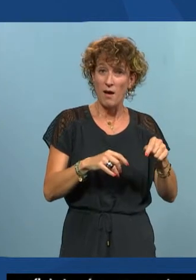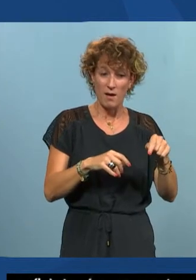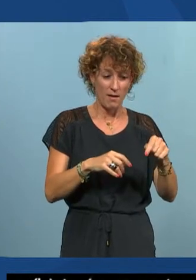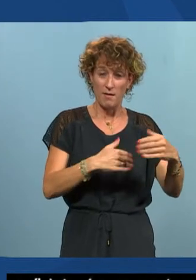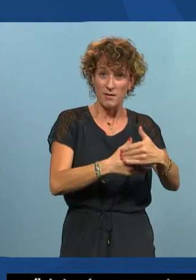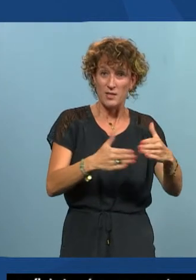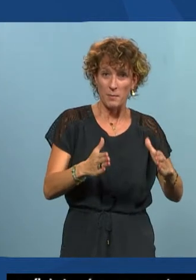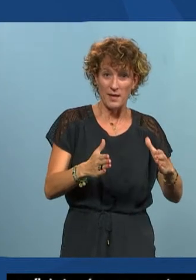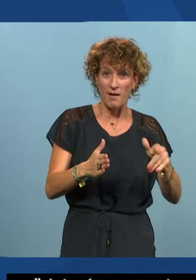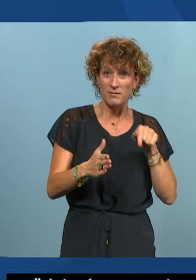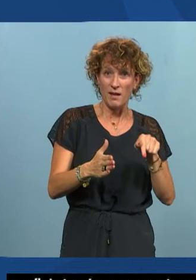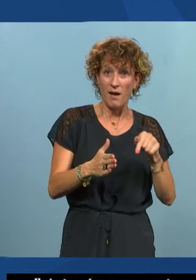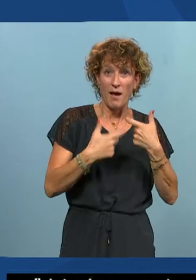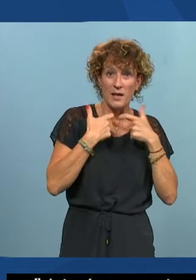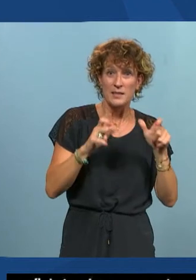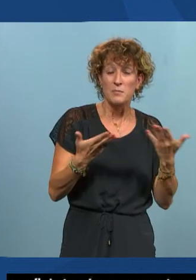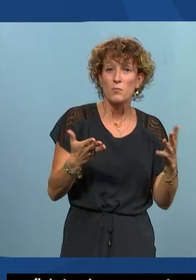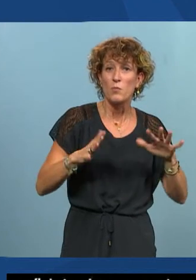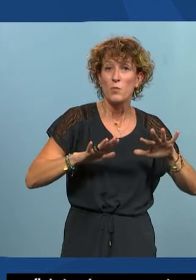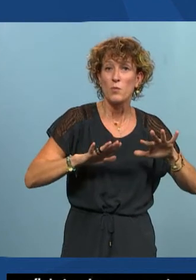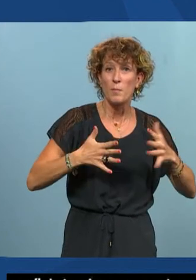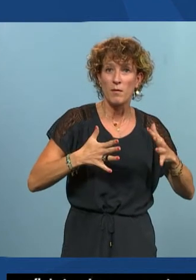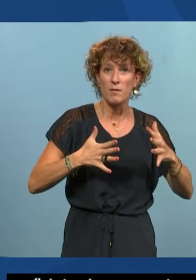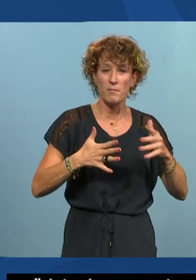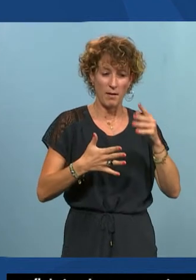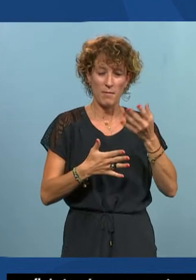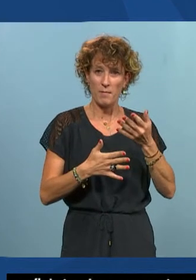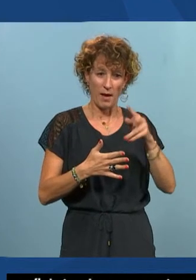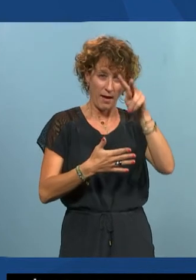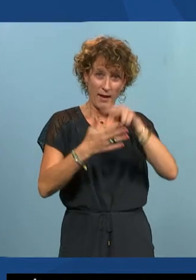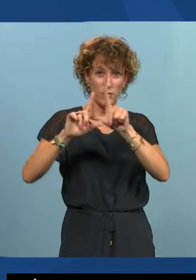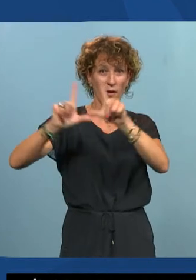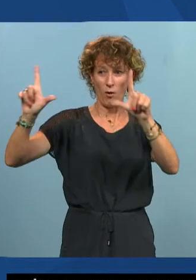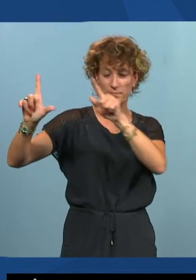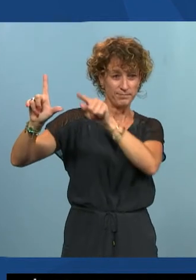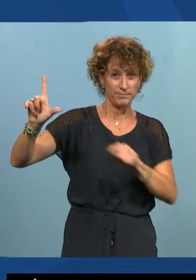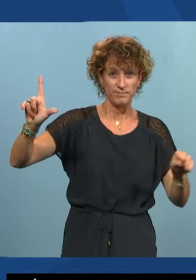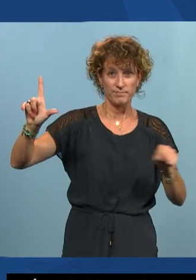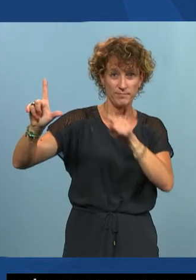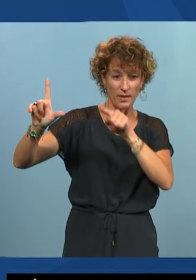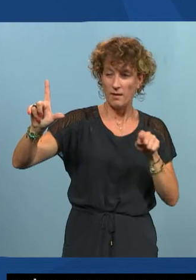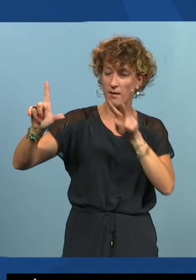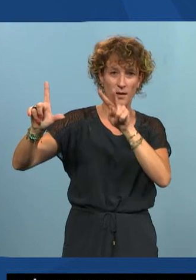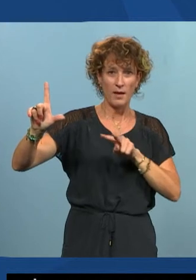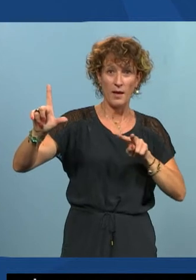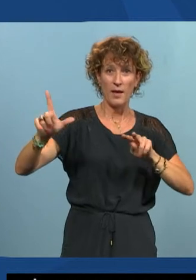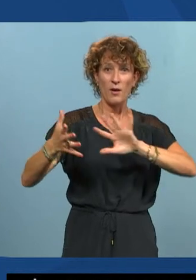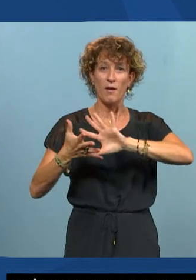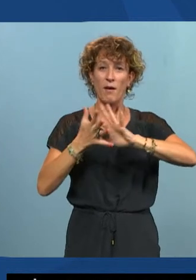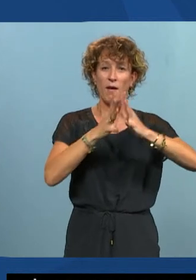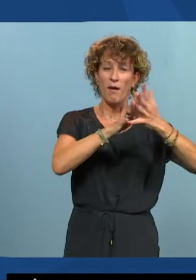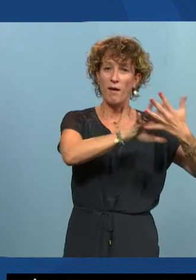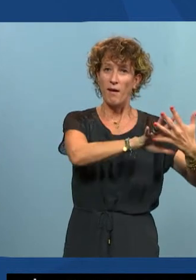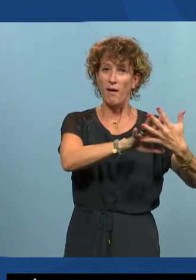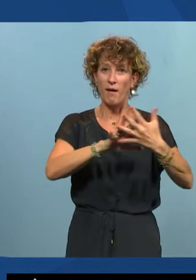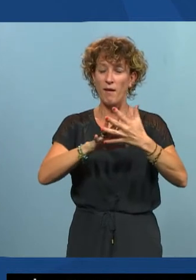console, à ce terminal, avec un lecteur d'écran. Et en fait, c'est après, quand on est passé aux interfaces graphiques, qu'on a commencé